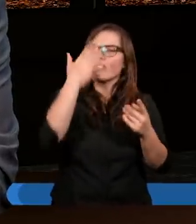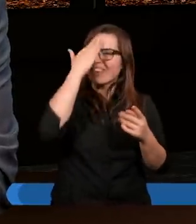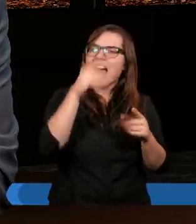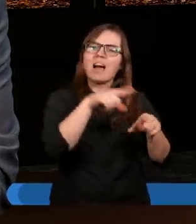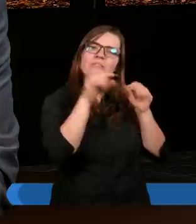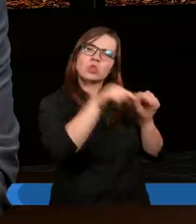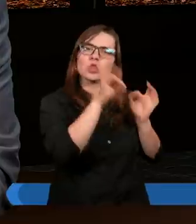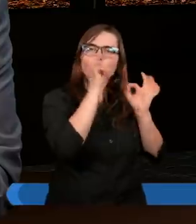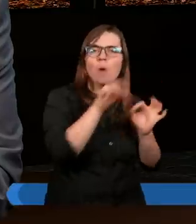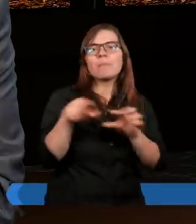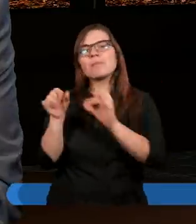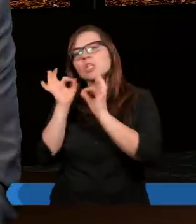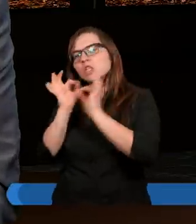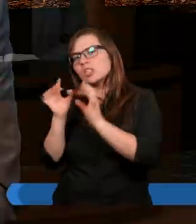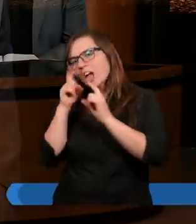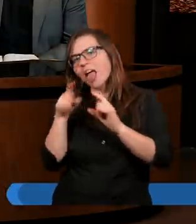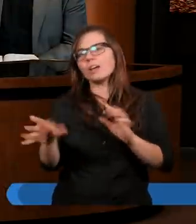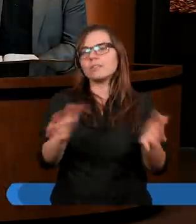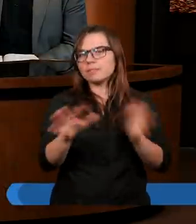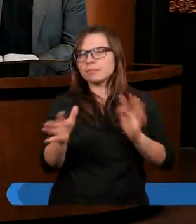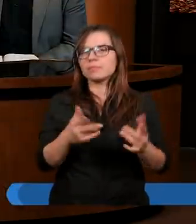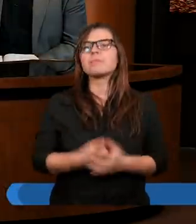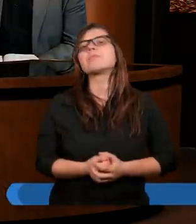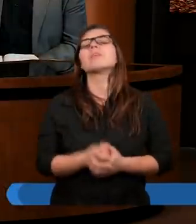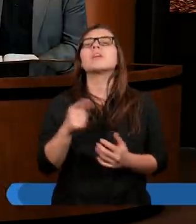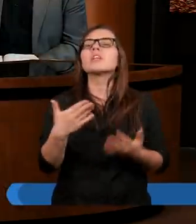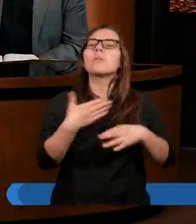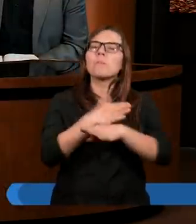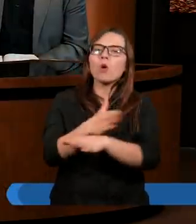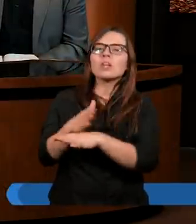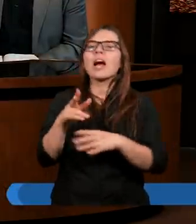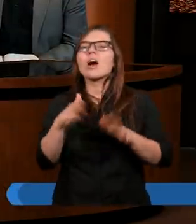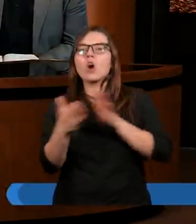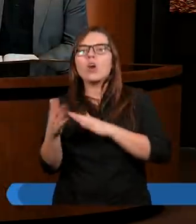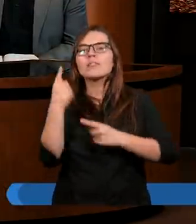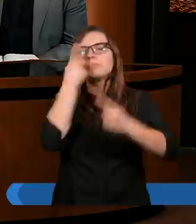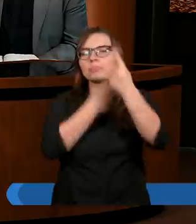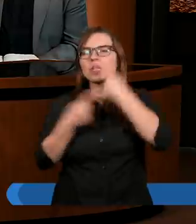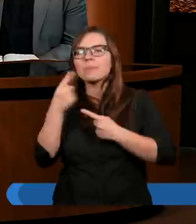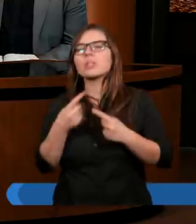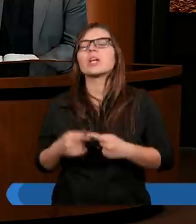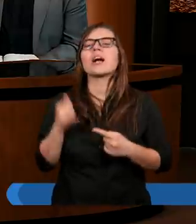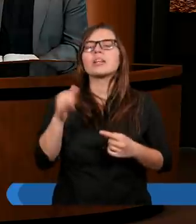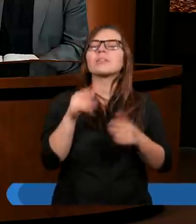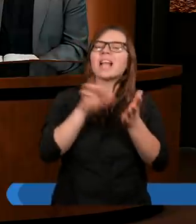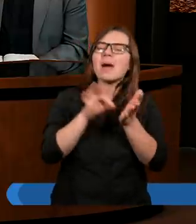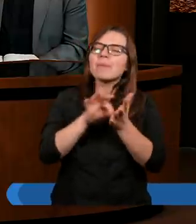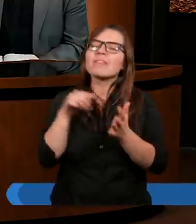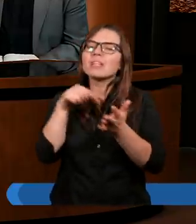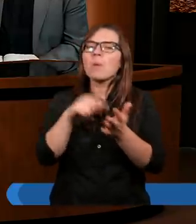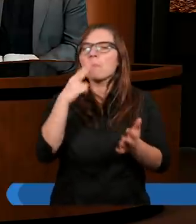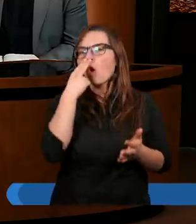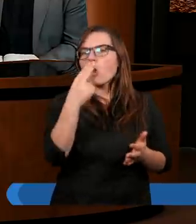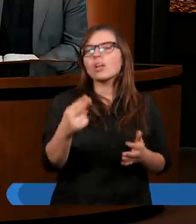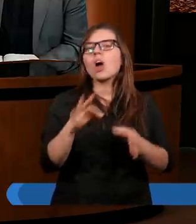to wiem, że robię źle. Dziękuję bardzo. Chciałbym podzielić się pewną refleksją i spojrzeć nieco głębiej, bo na